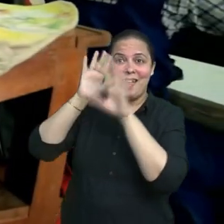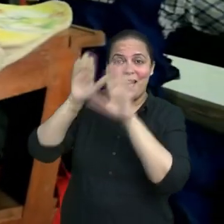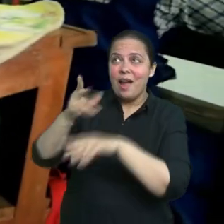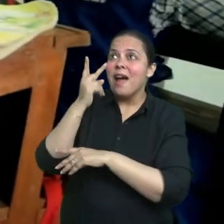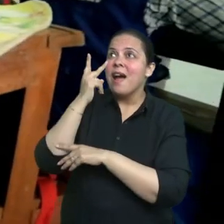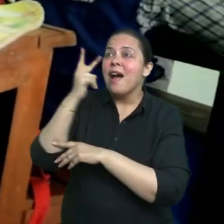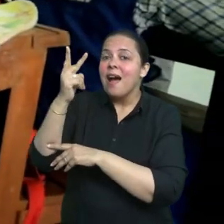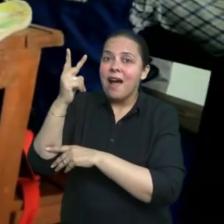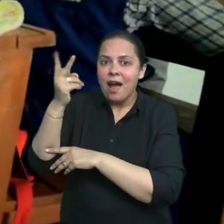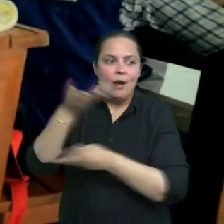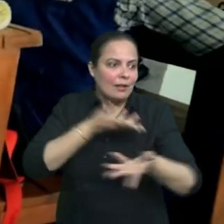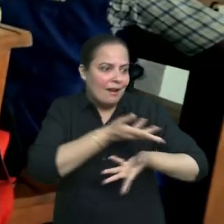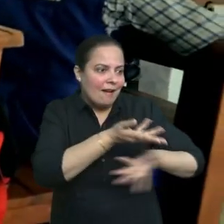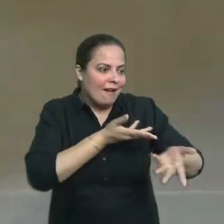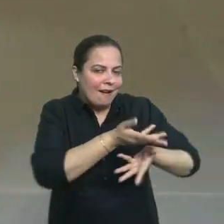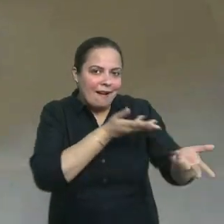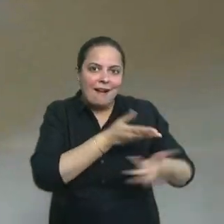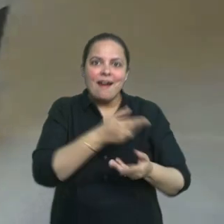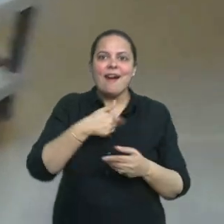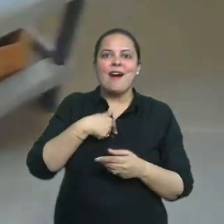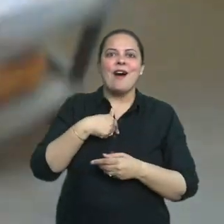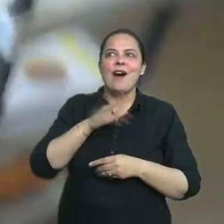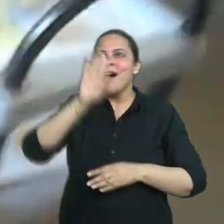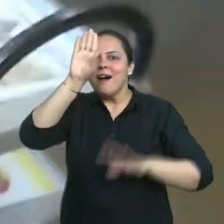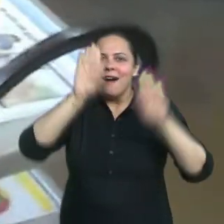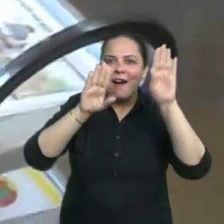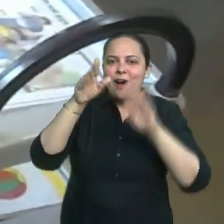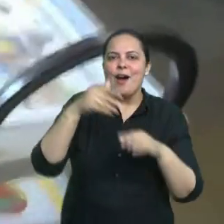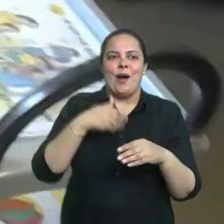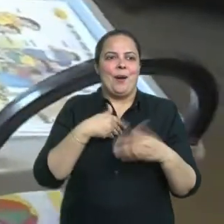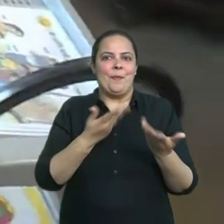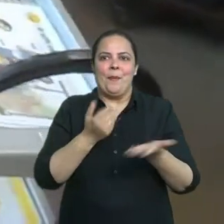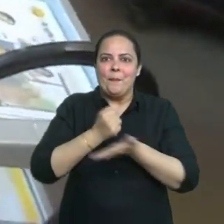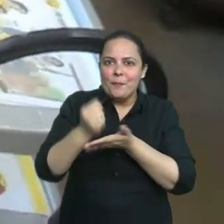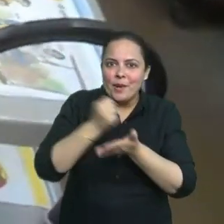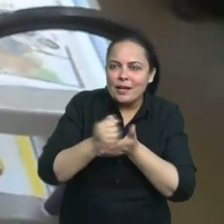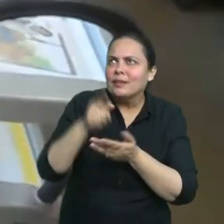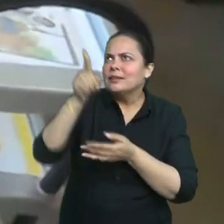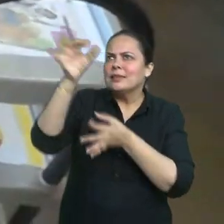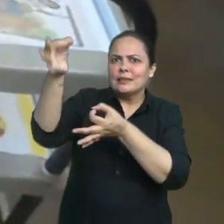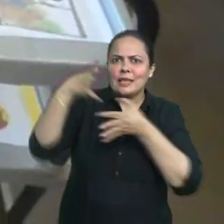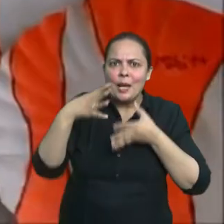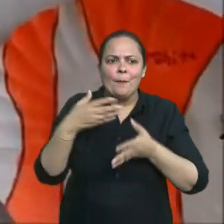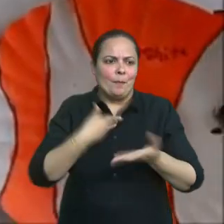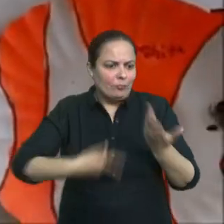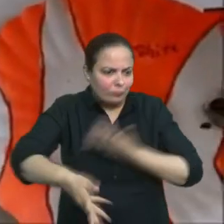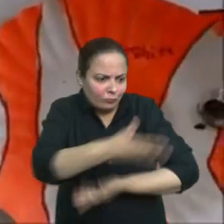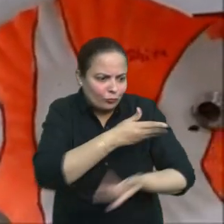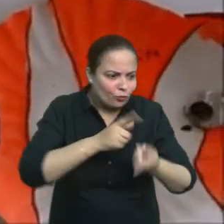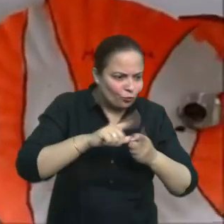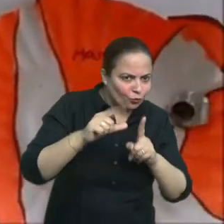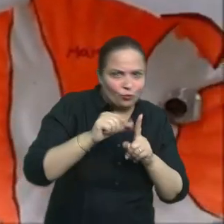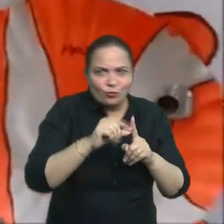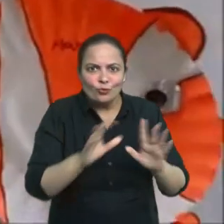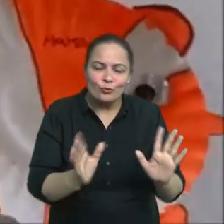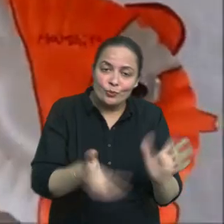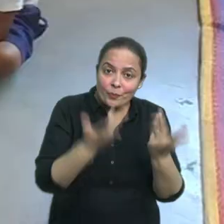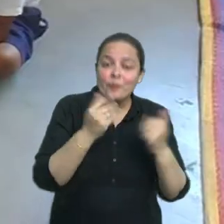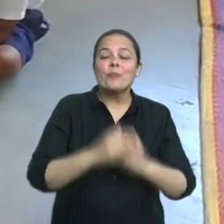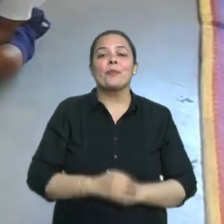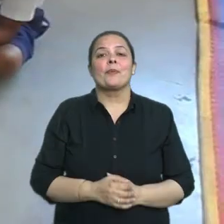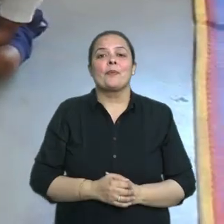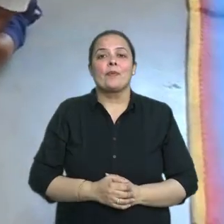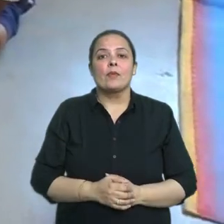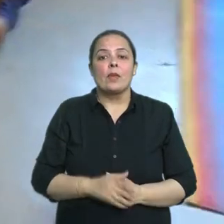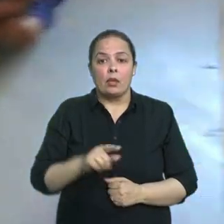जो की बच्चों को अवलोकन, खोज, प्रयोग करना, चर्चा करना, अंतर ढूंडना आधी कौशल को